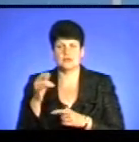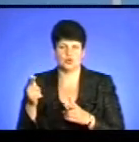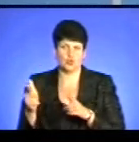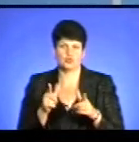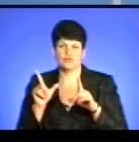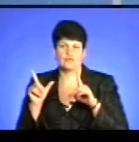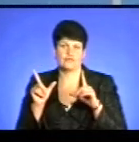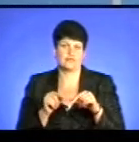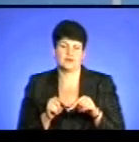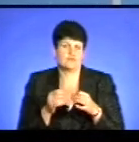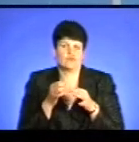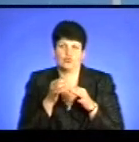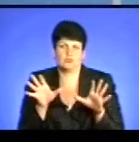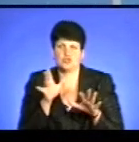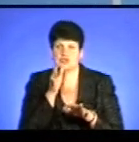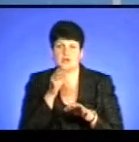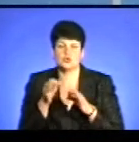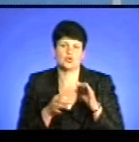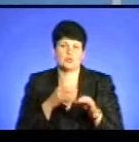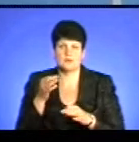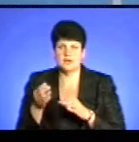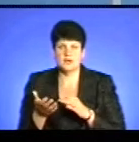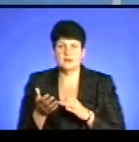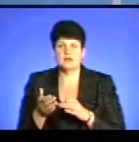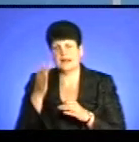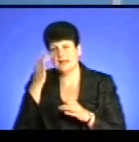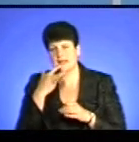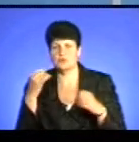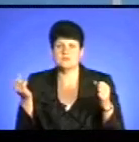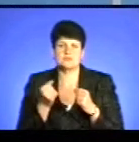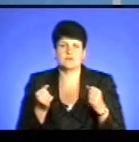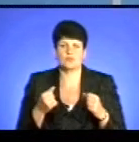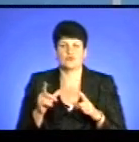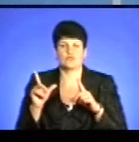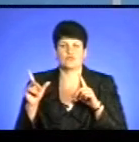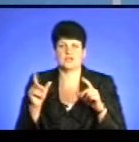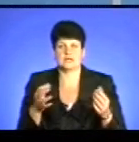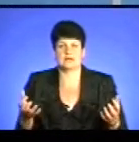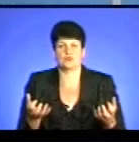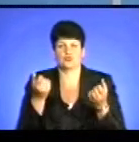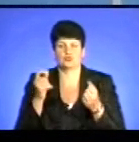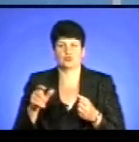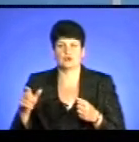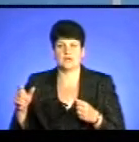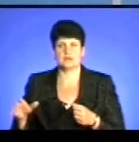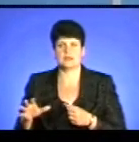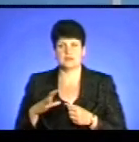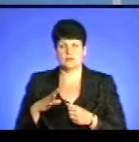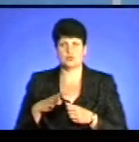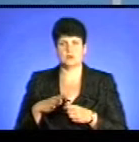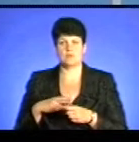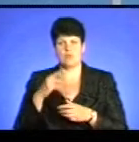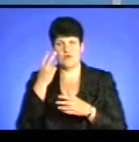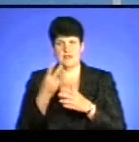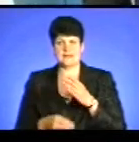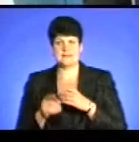в будь час доби і в будь час пори року, тобто і літом, і зимою виїжджає для порятунку людей, в тому числі, які провелися під